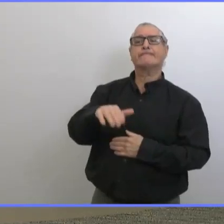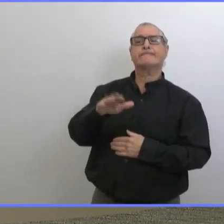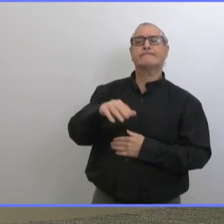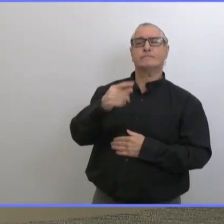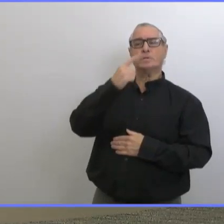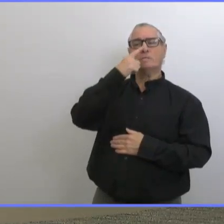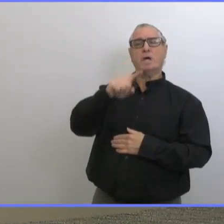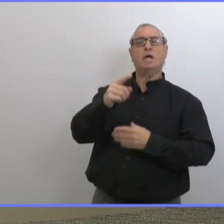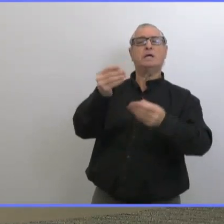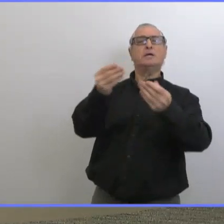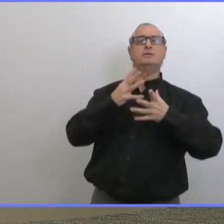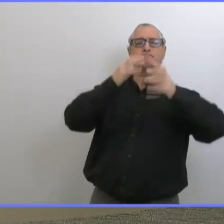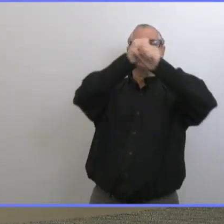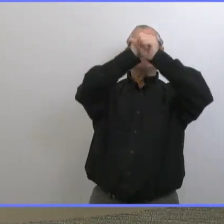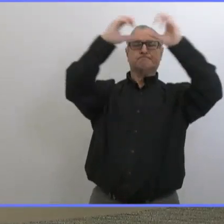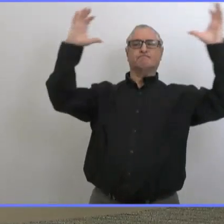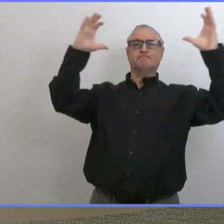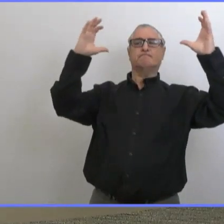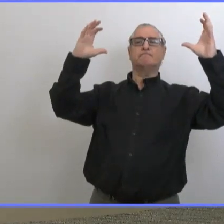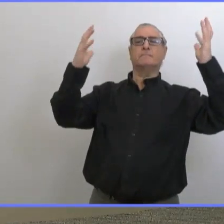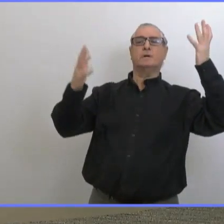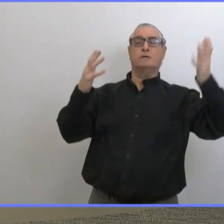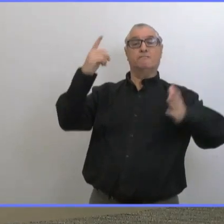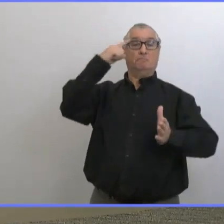Est-ce que vous pourriez nous donner